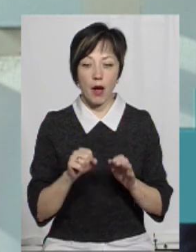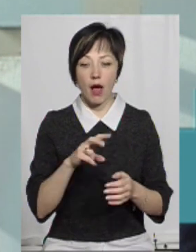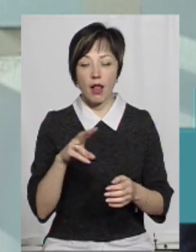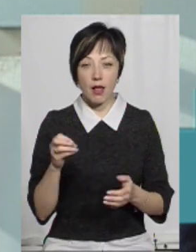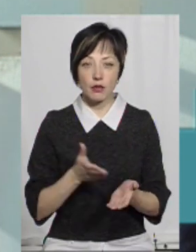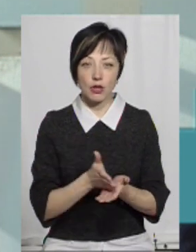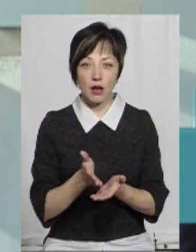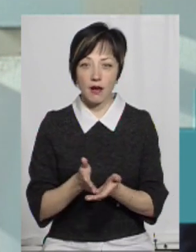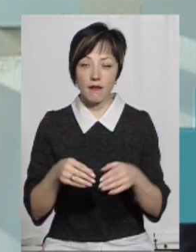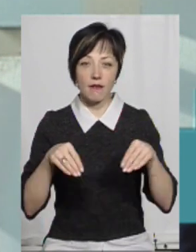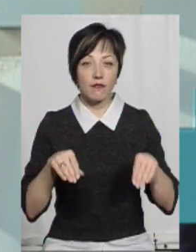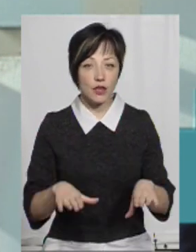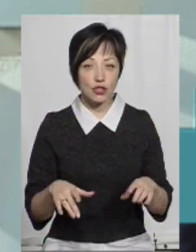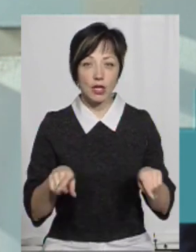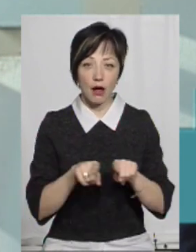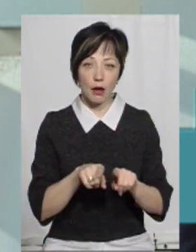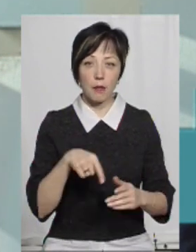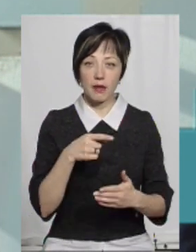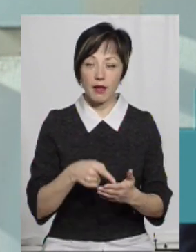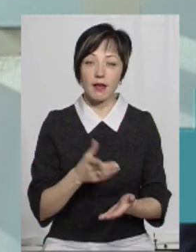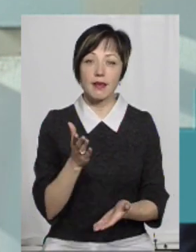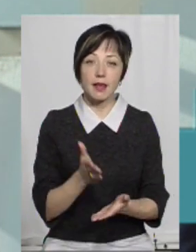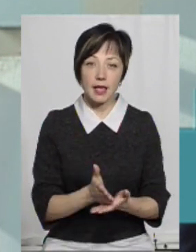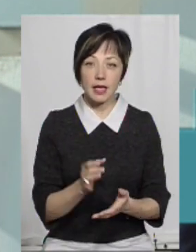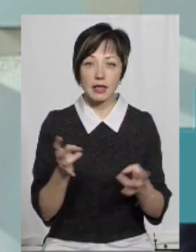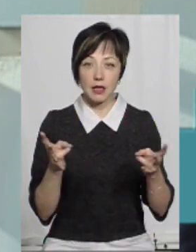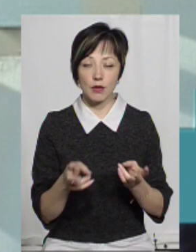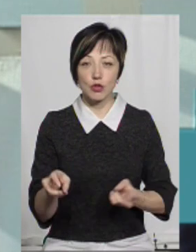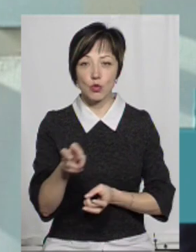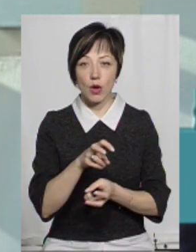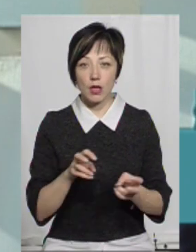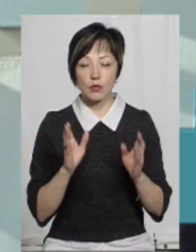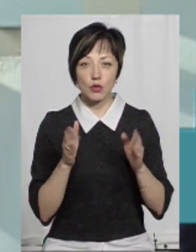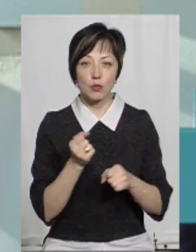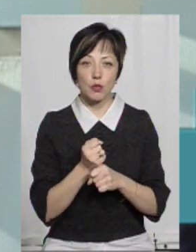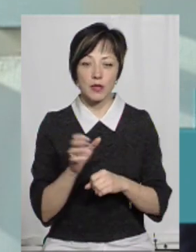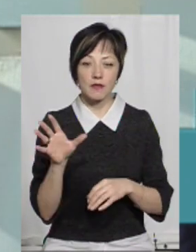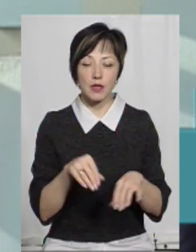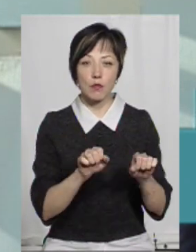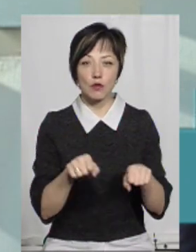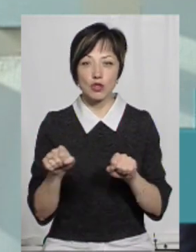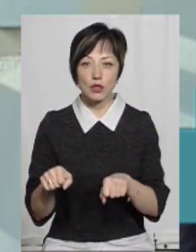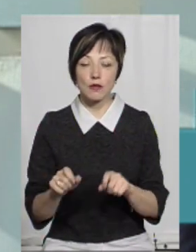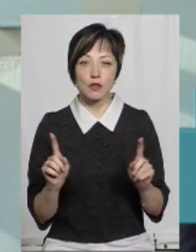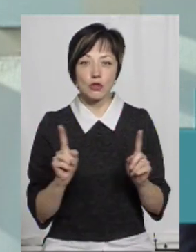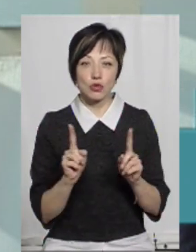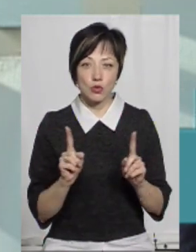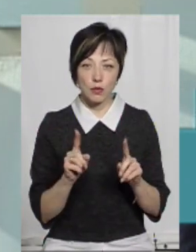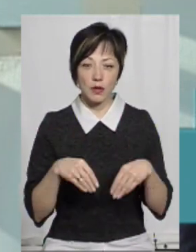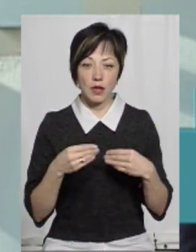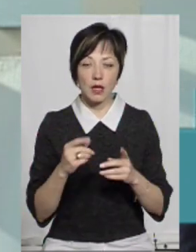шляхи вирішення таких питань є, і їх треба шукати, і будемо робити все можливе для того, щоб